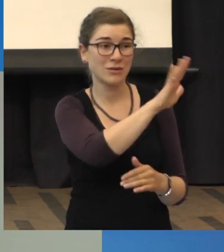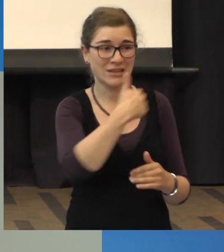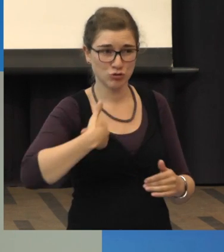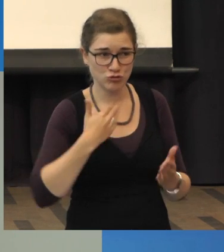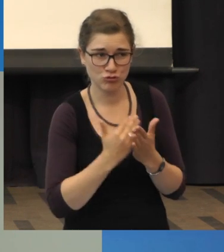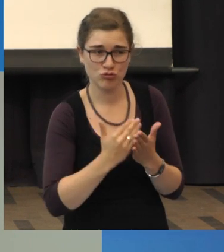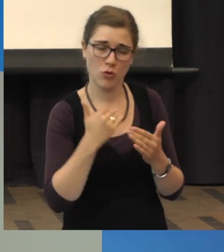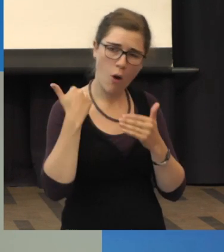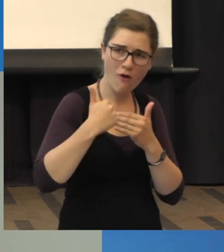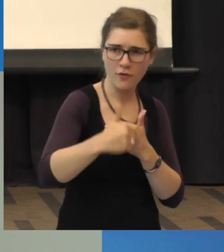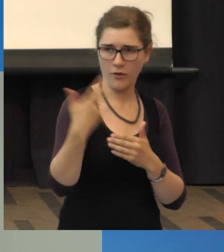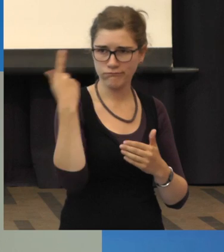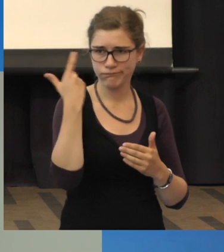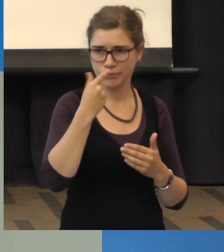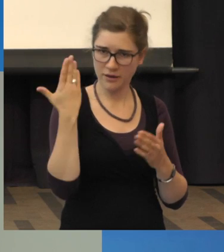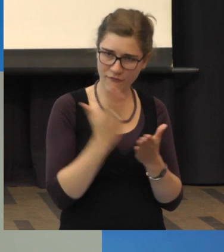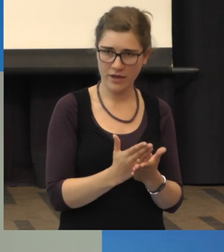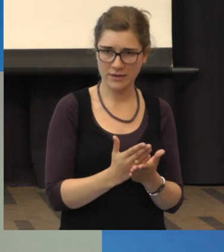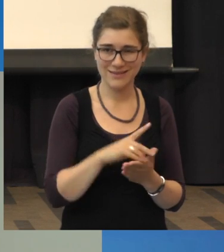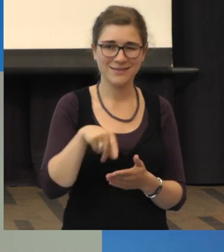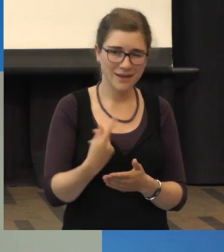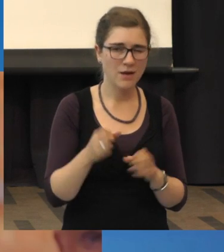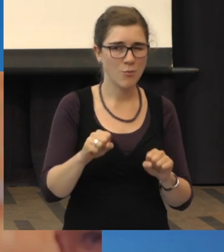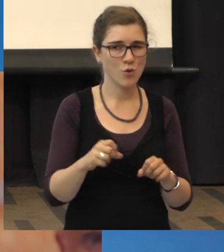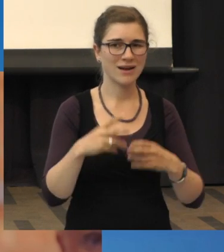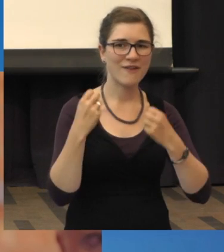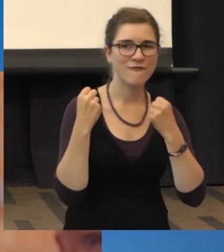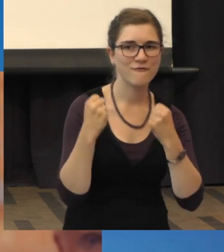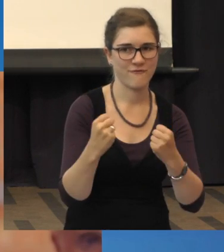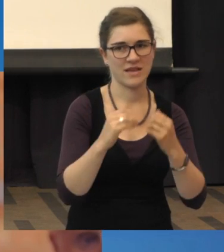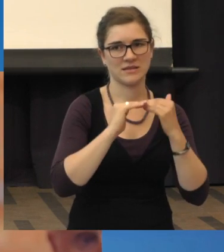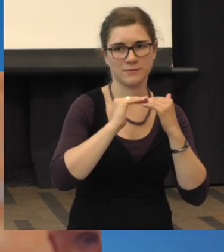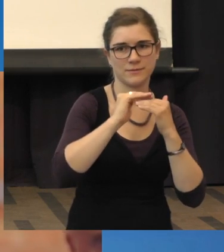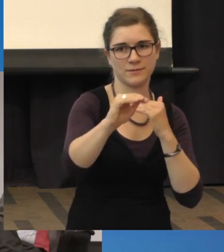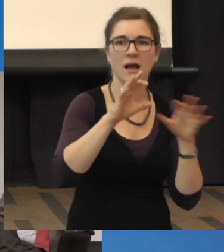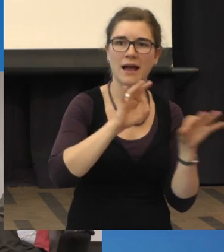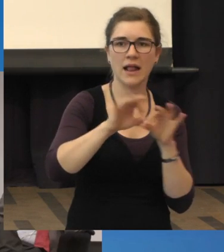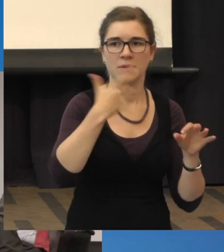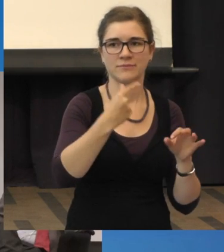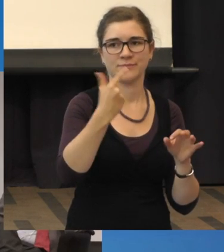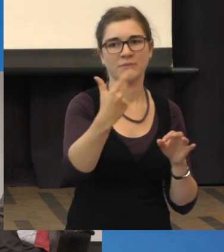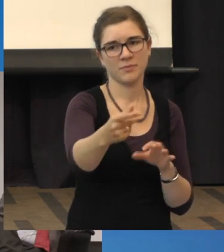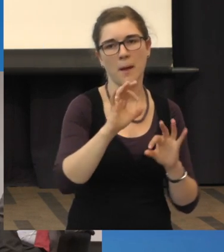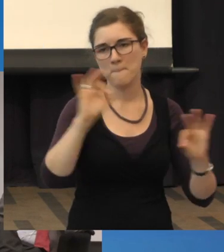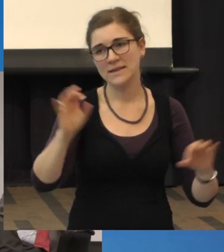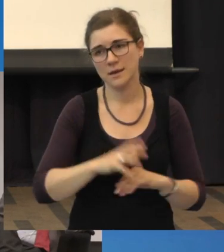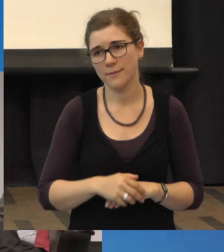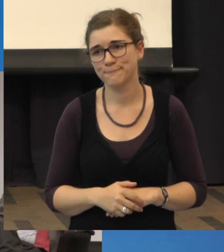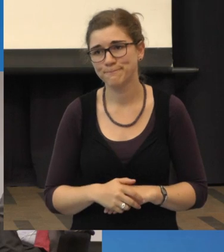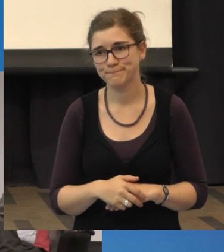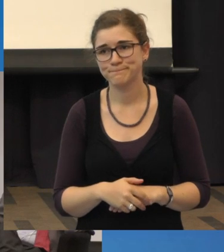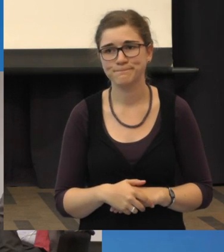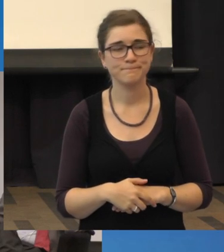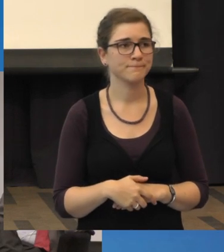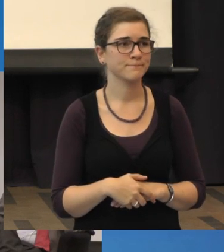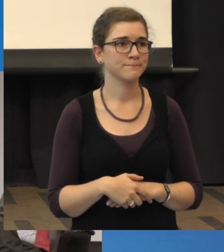ist schon die Frage, ob man da nicht auf so einen festen Modus kommt. Vielen Dank. So, nächste Frage da